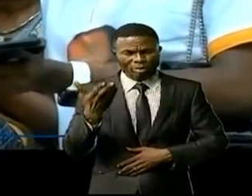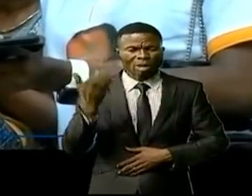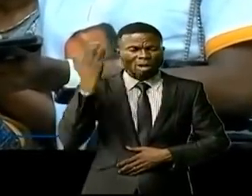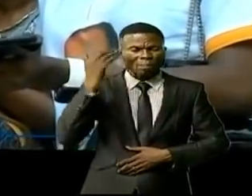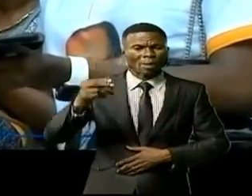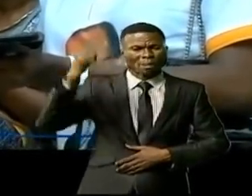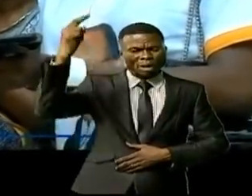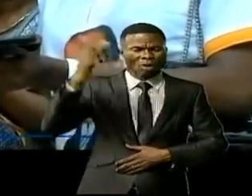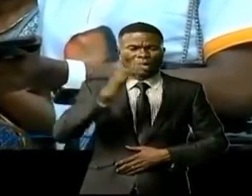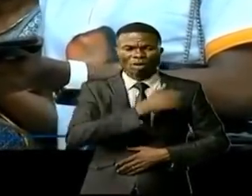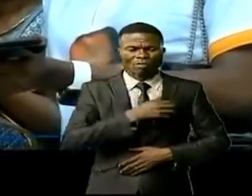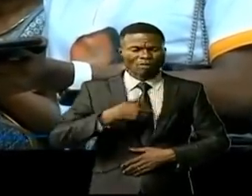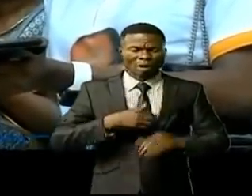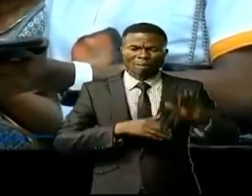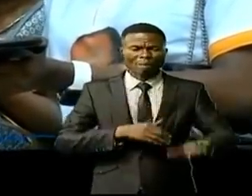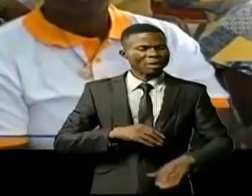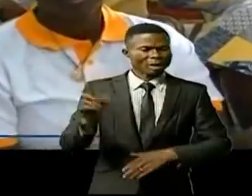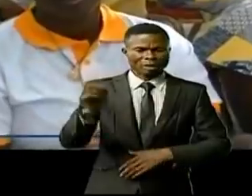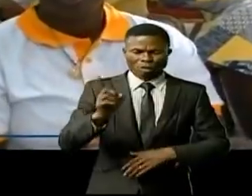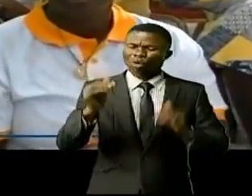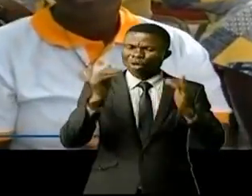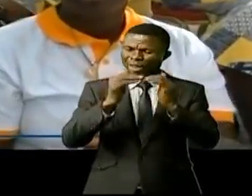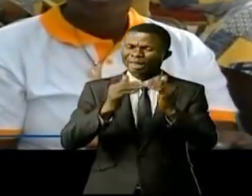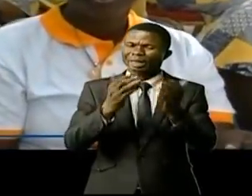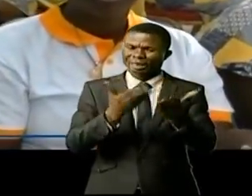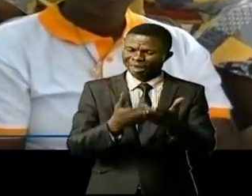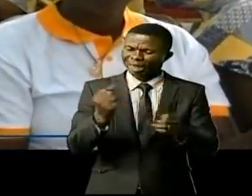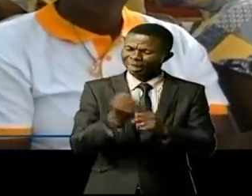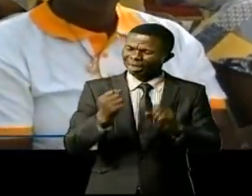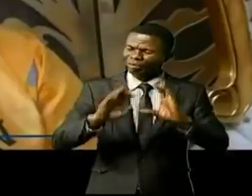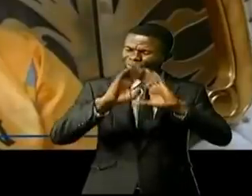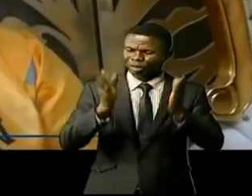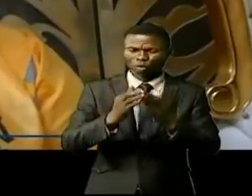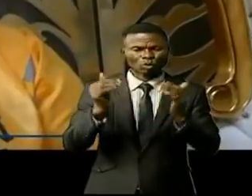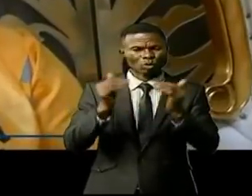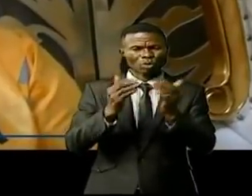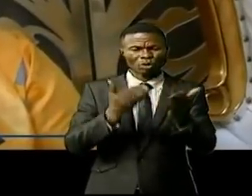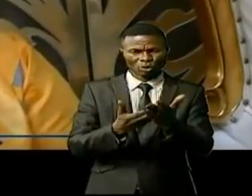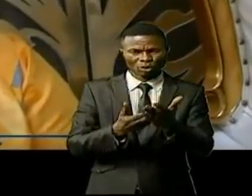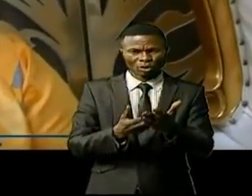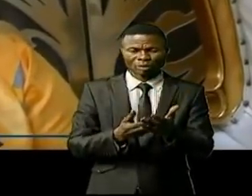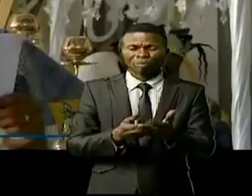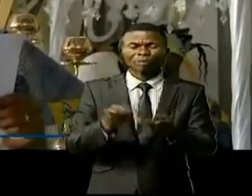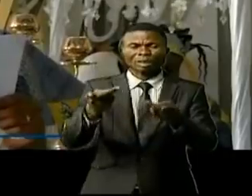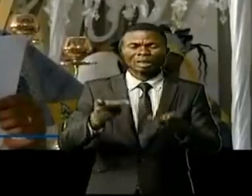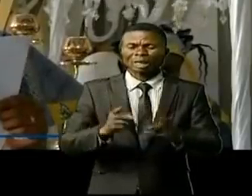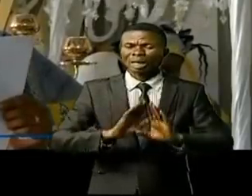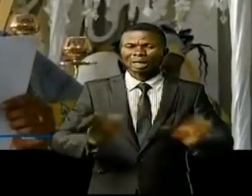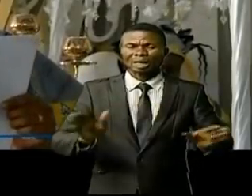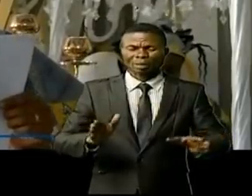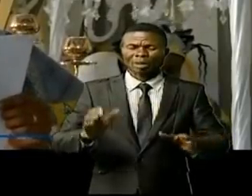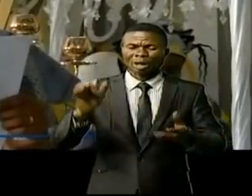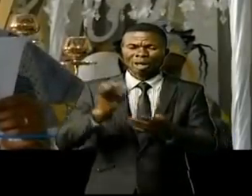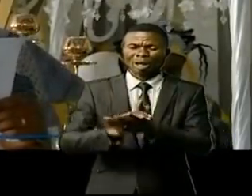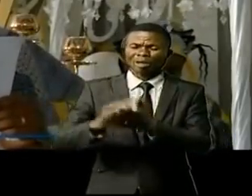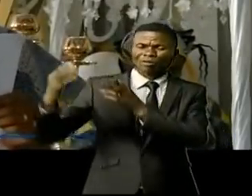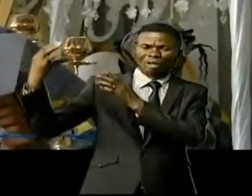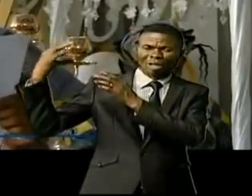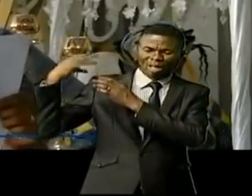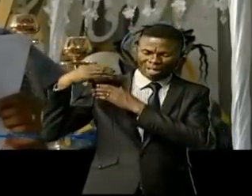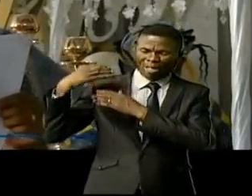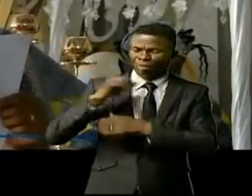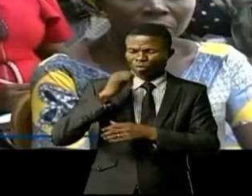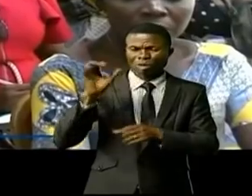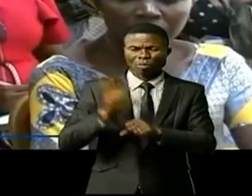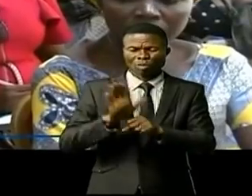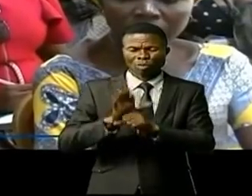l'homme peut faire que la femme ne peut pas faire. L'impact du réchauffement climatique n'est pas favorable à l'autonomisation de la femme car elle a beaucoup